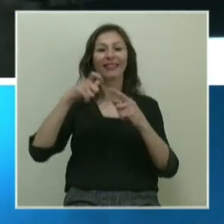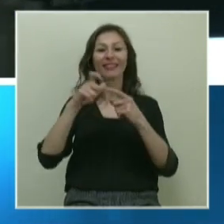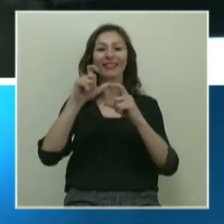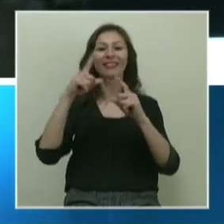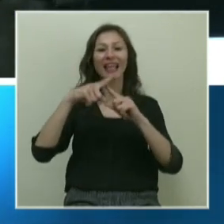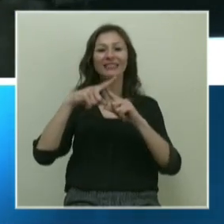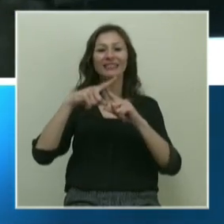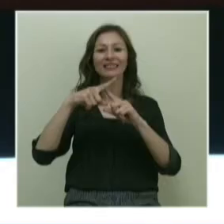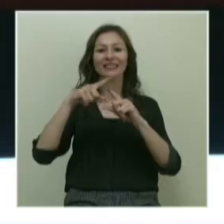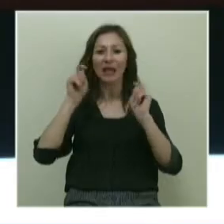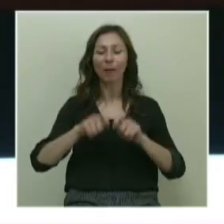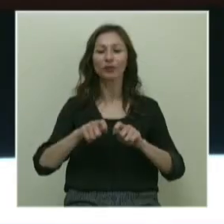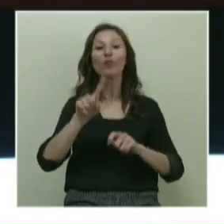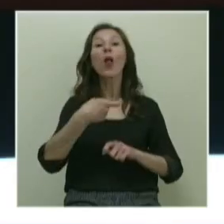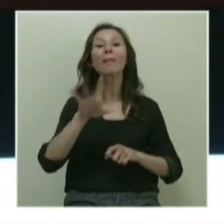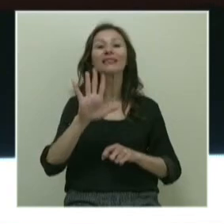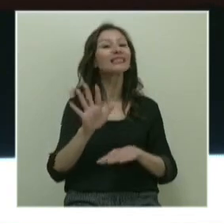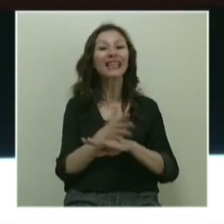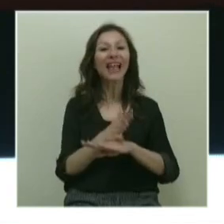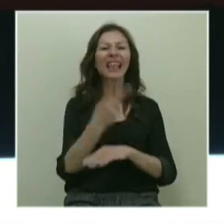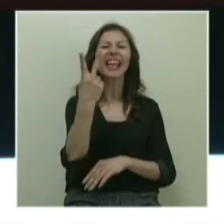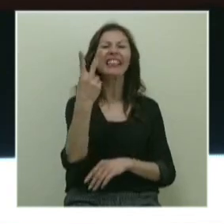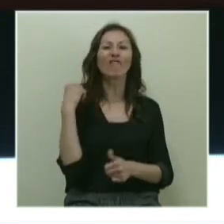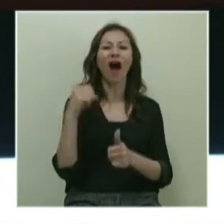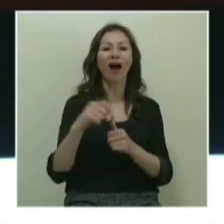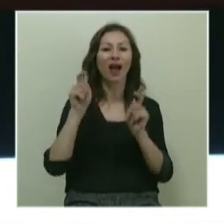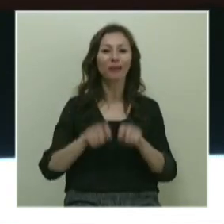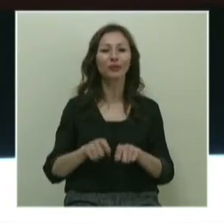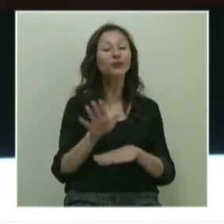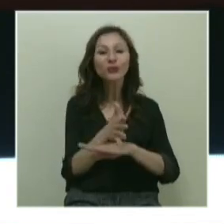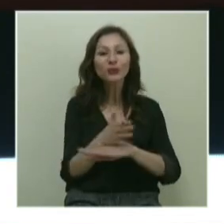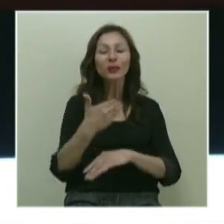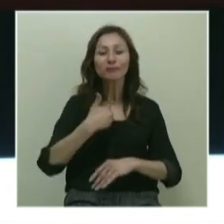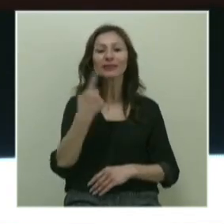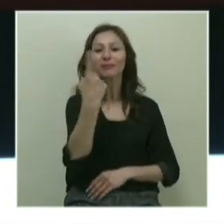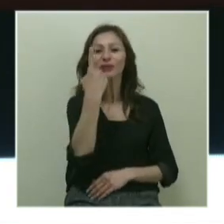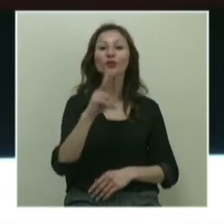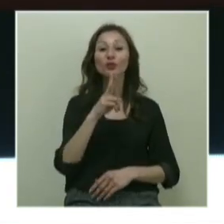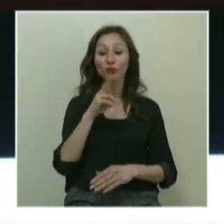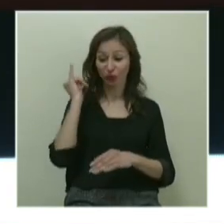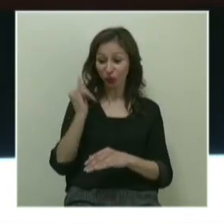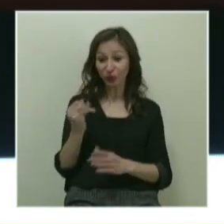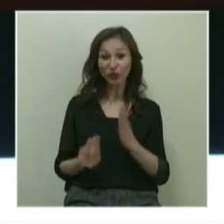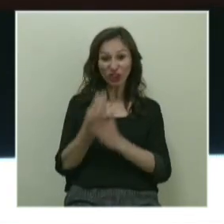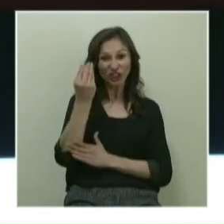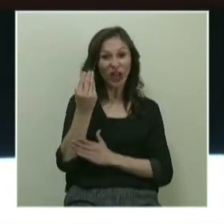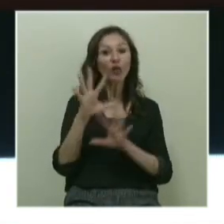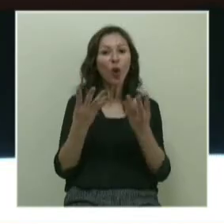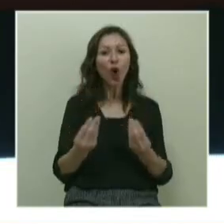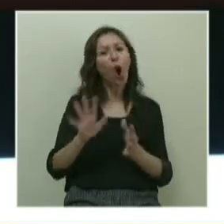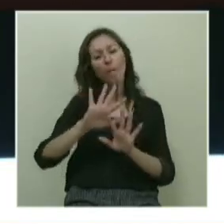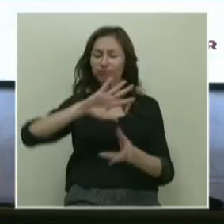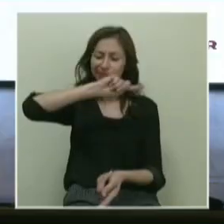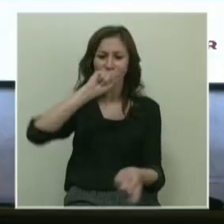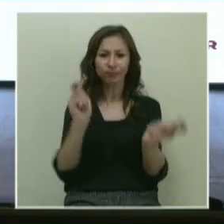bulamazsınız. Neden? İki kere yaptı. Çünkü, bizde bir şeyin sonucu kötü çıkınca, ne oluyor? Hu,